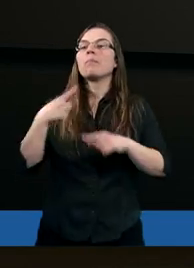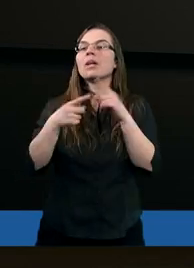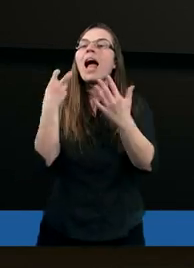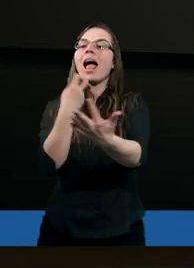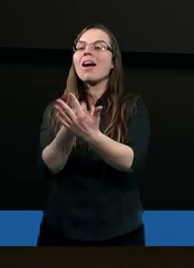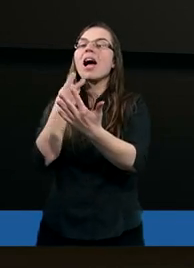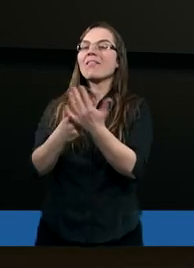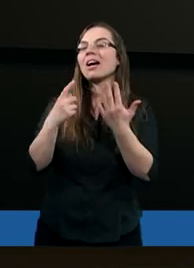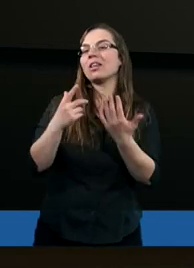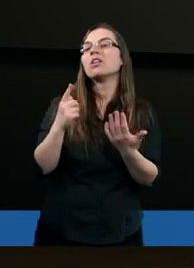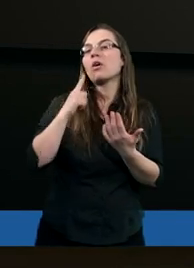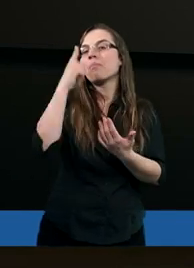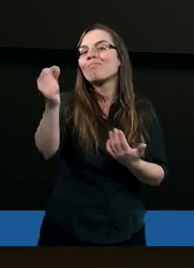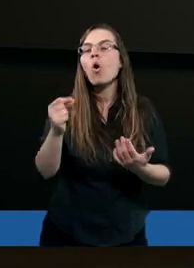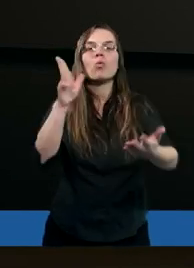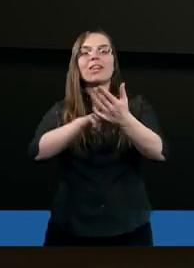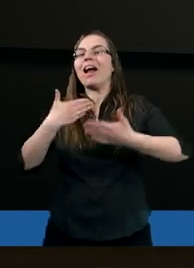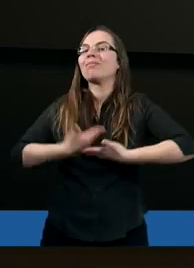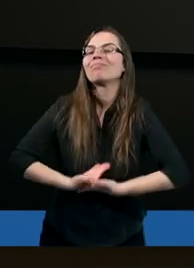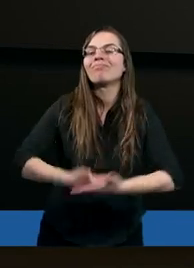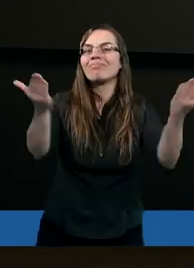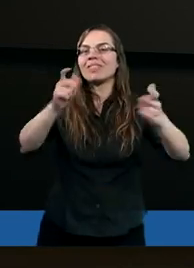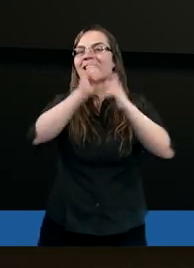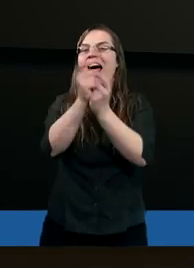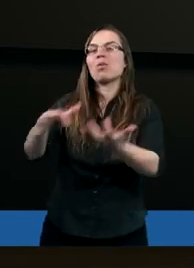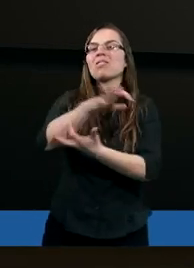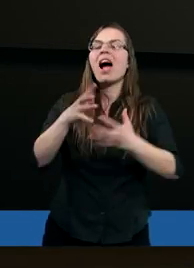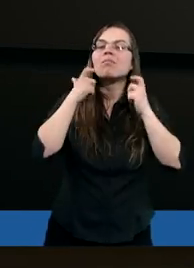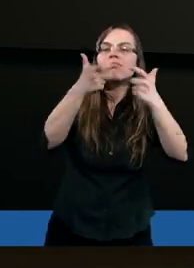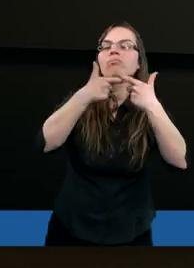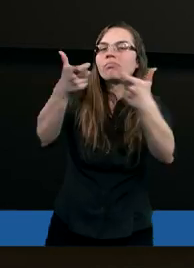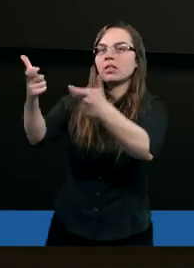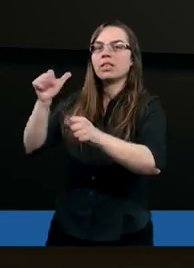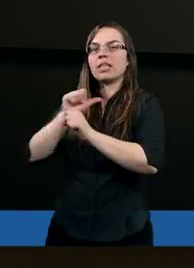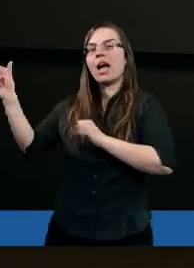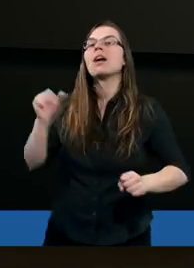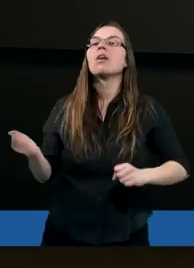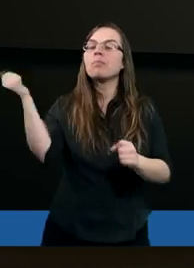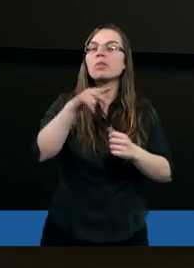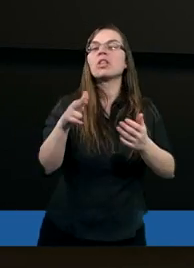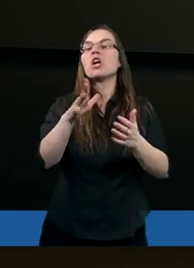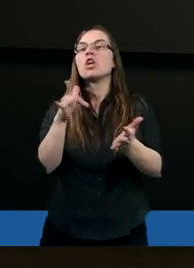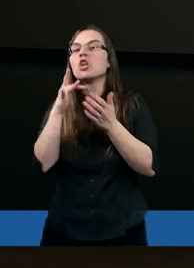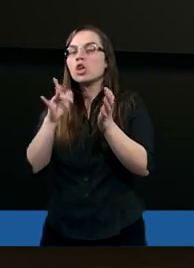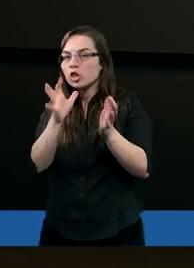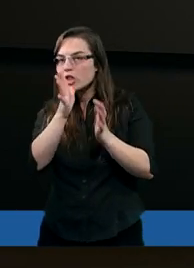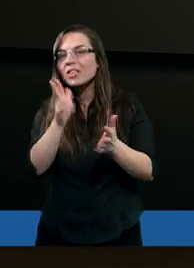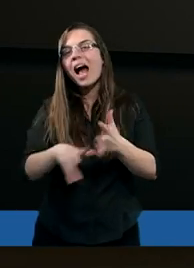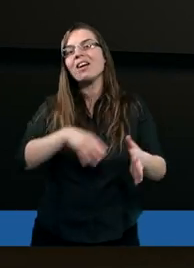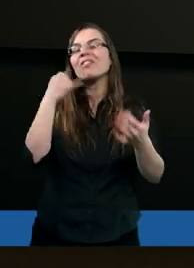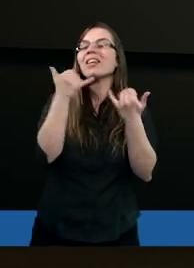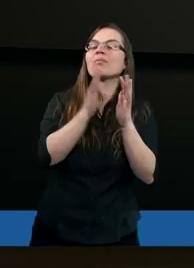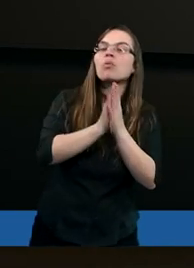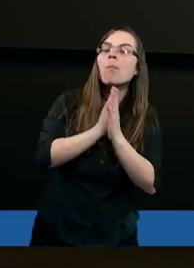Ewangelia poszła na cały świat. Przyszli Żydzi na święta, ale przyszli z nimi i poganie.